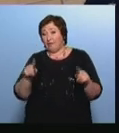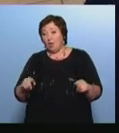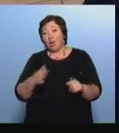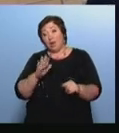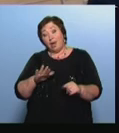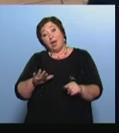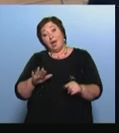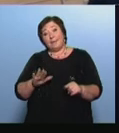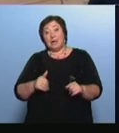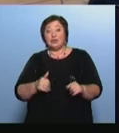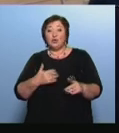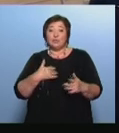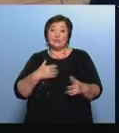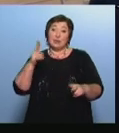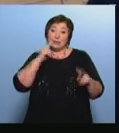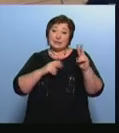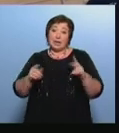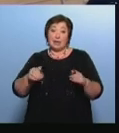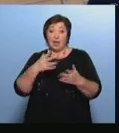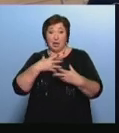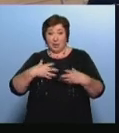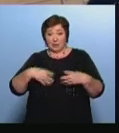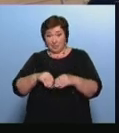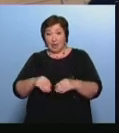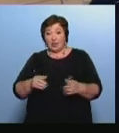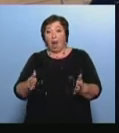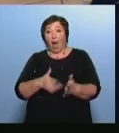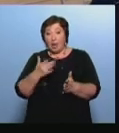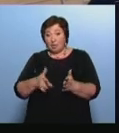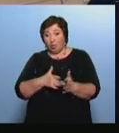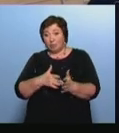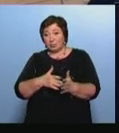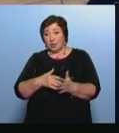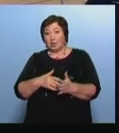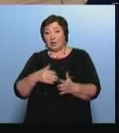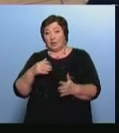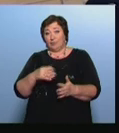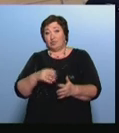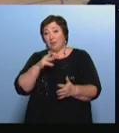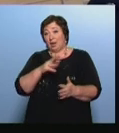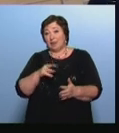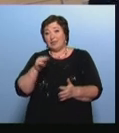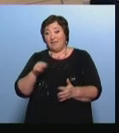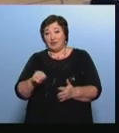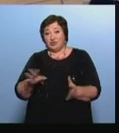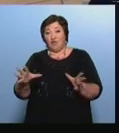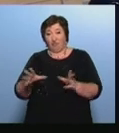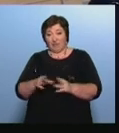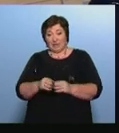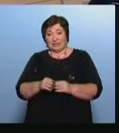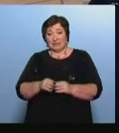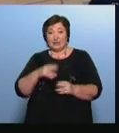я стала листать семейный айбом И там был Михаил Тимофеевич Вместе с